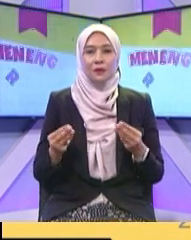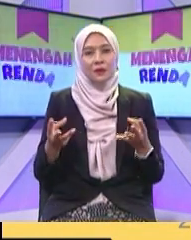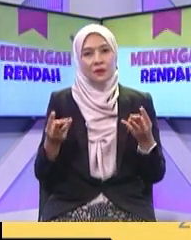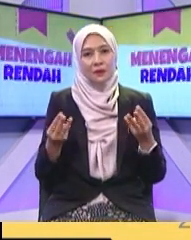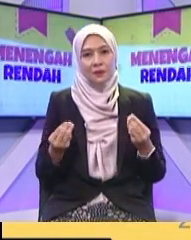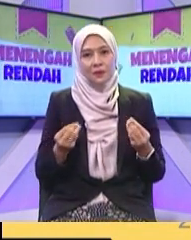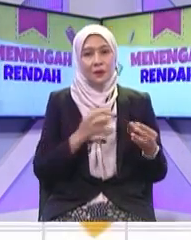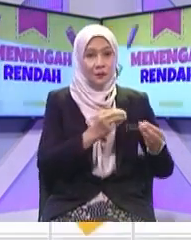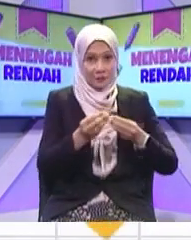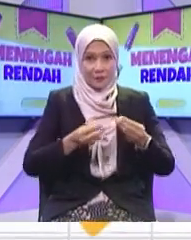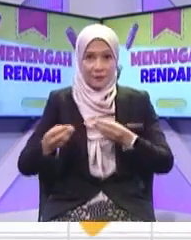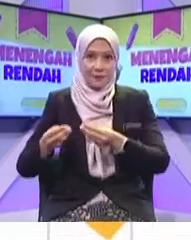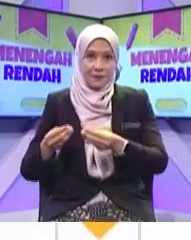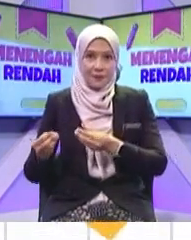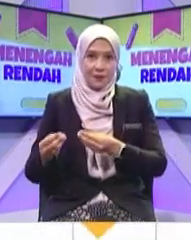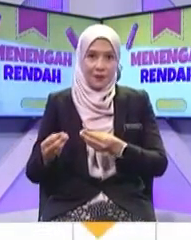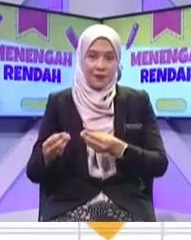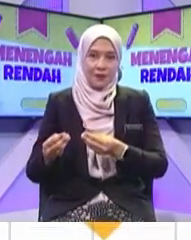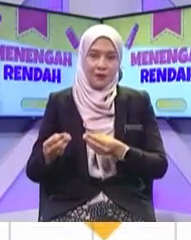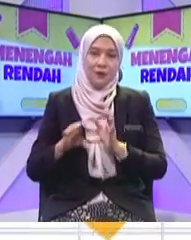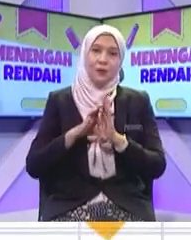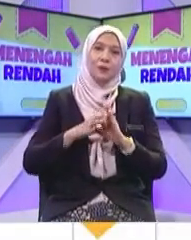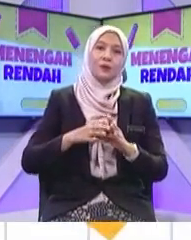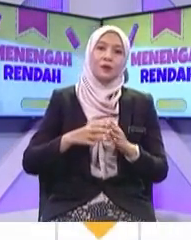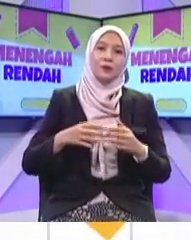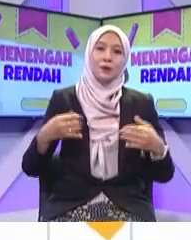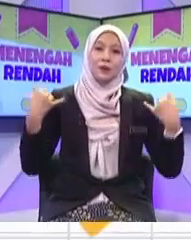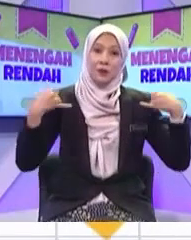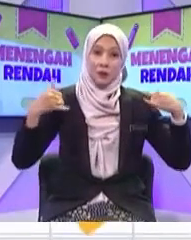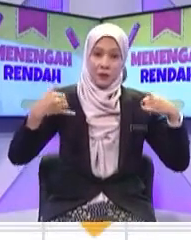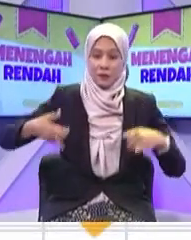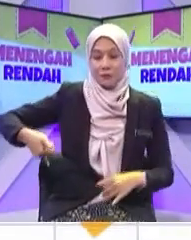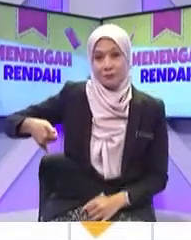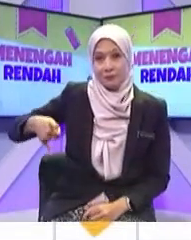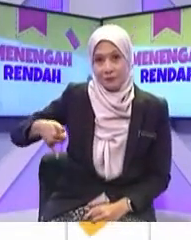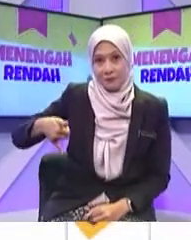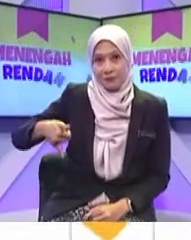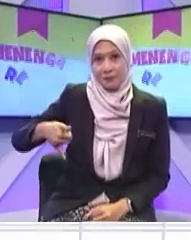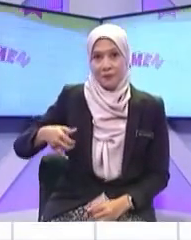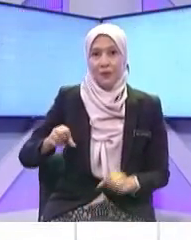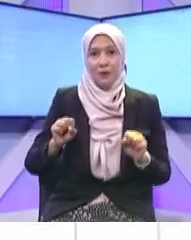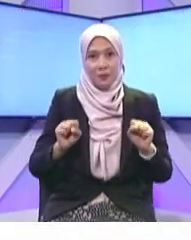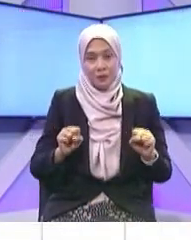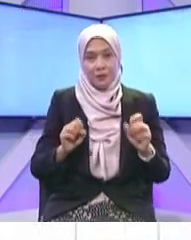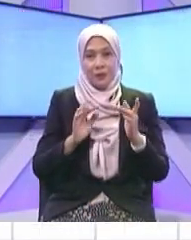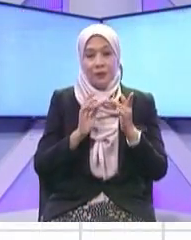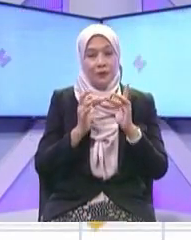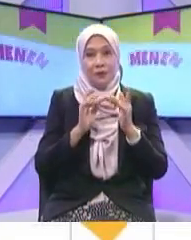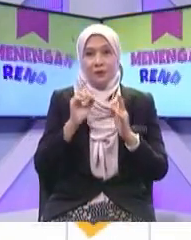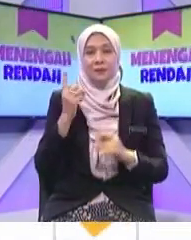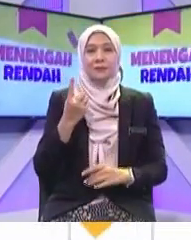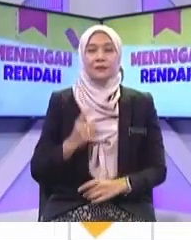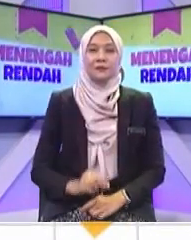-kecilan dalam talian Okey Contoh jual beg Pun boleh Menjalankan Itu adalah kesan positif Dari